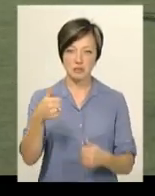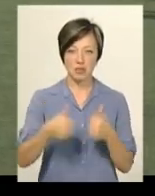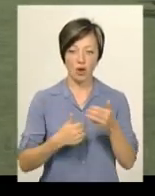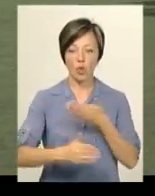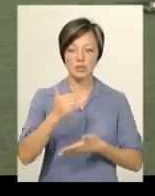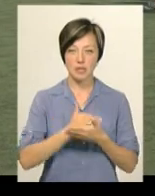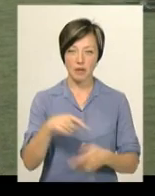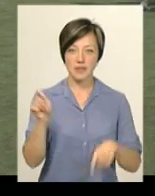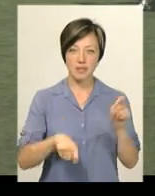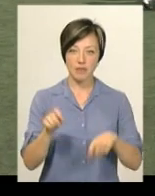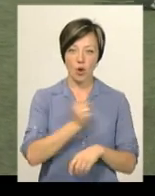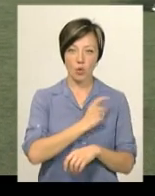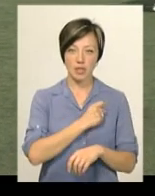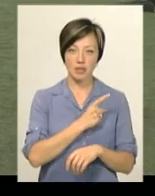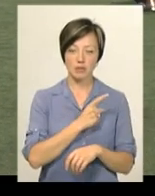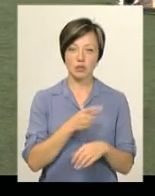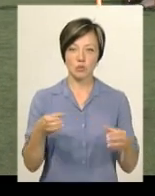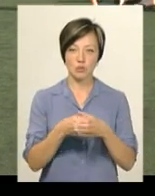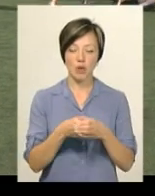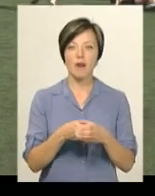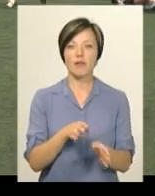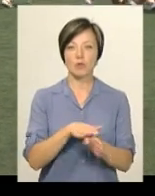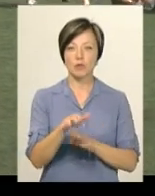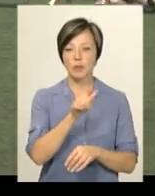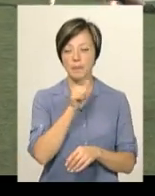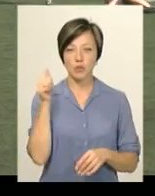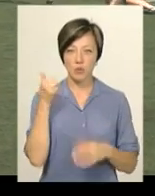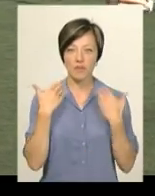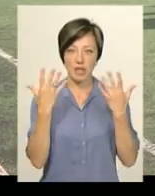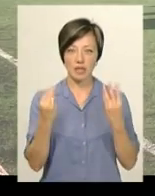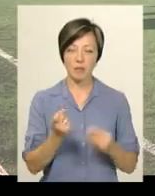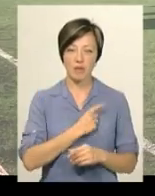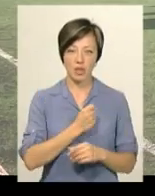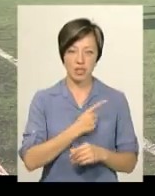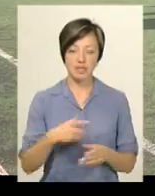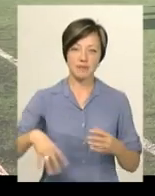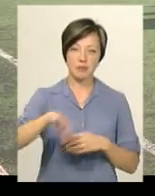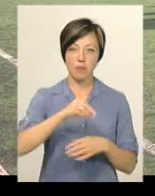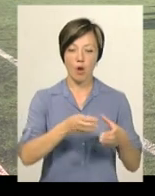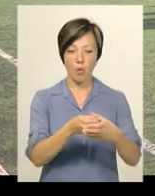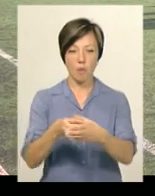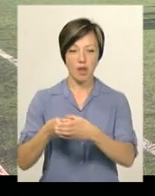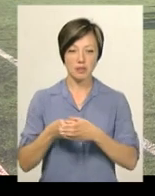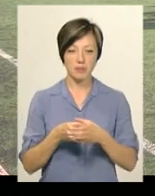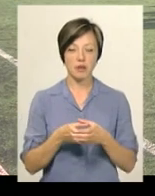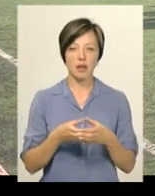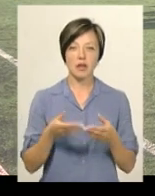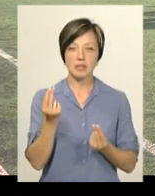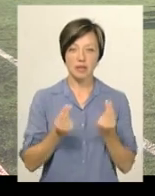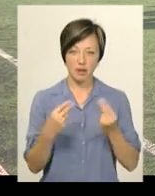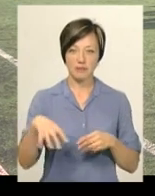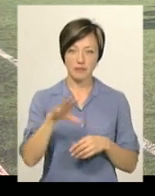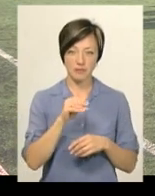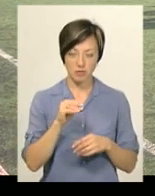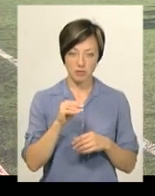Останній з них – фестиваль Одеського рейбійного союзу – відбувся минулими вихідними в Одесі. «Зі всіма командами, з якими ми зіграли, ми всі